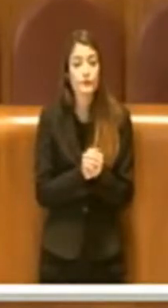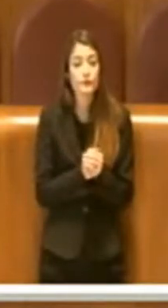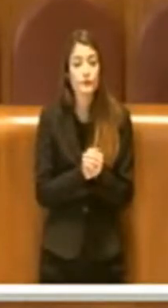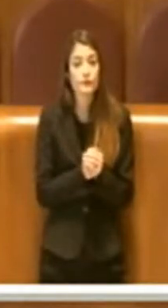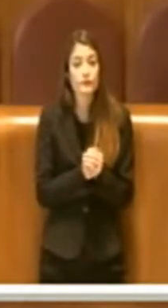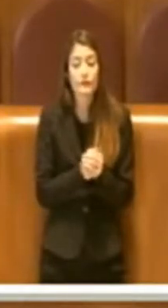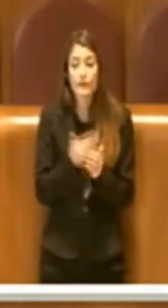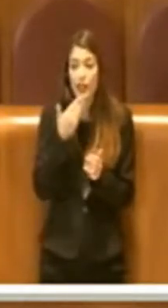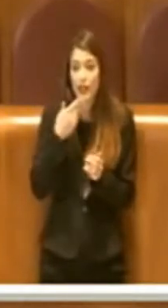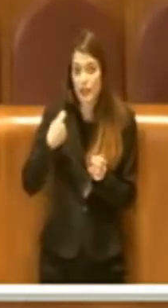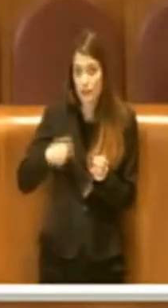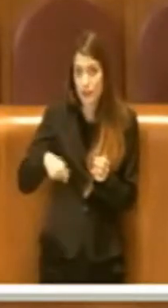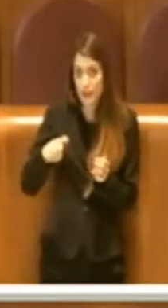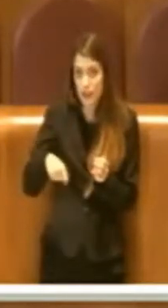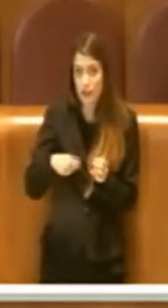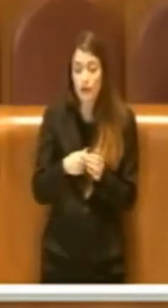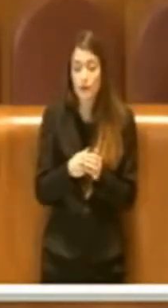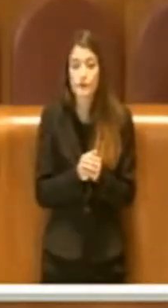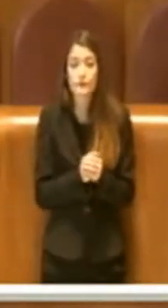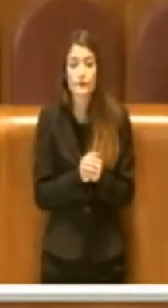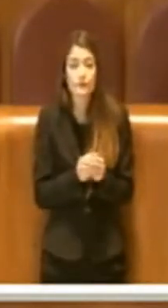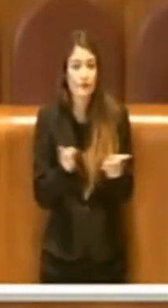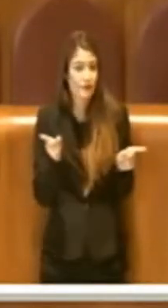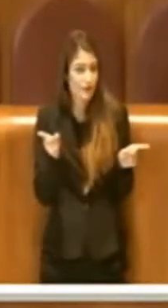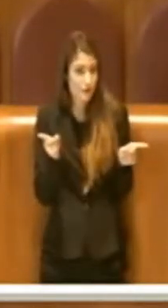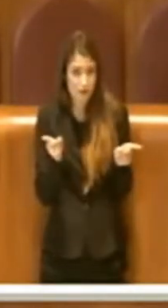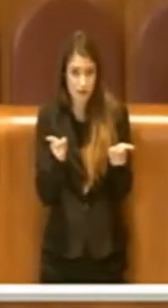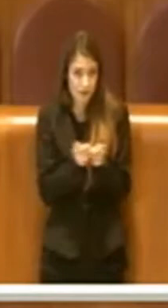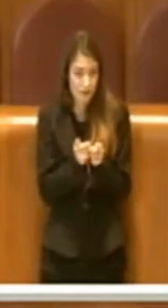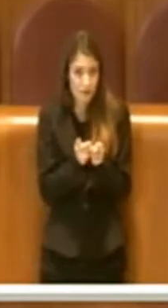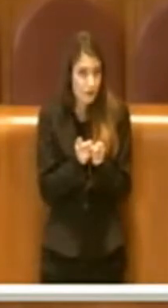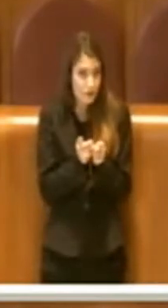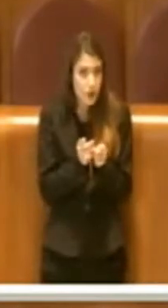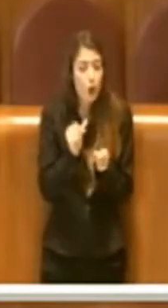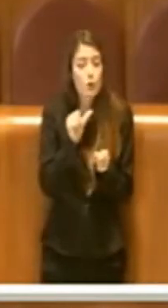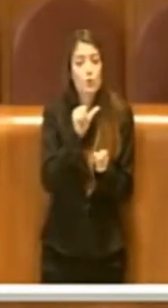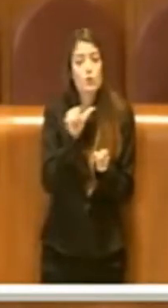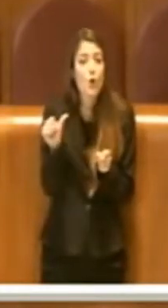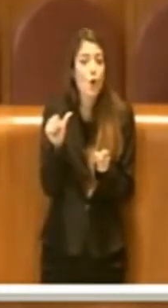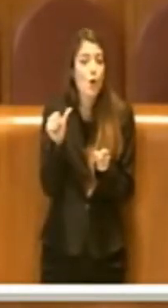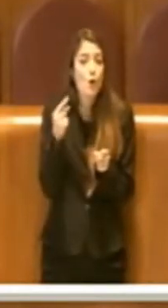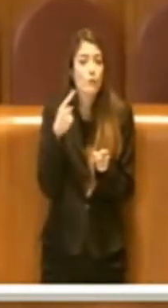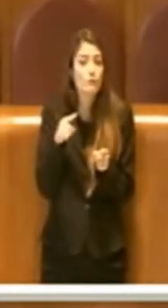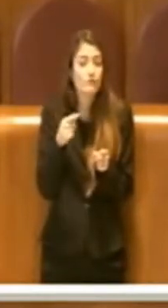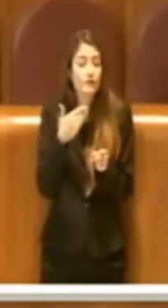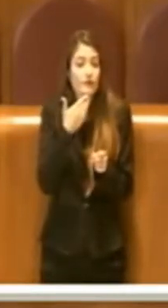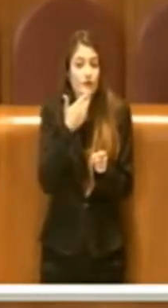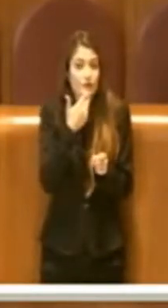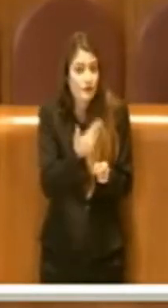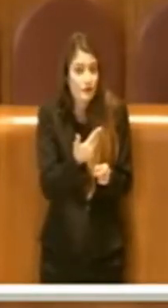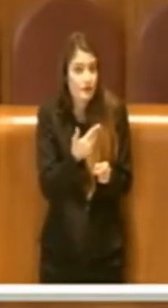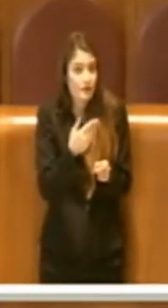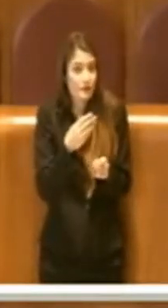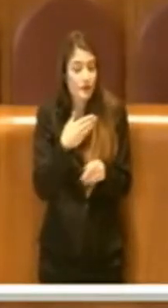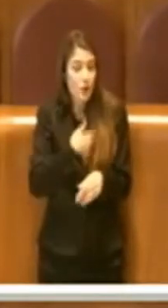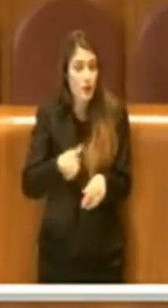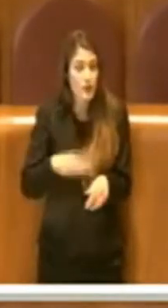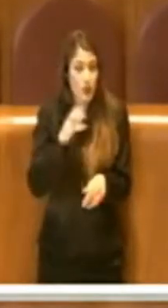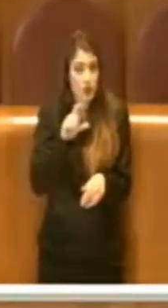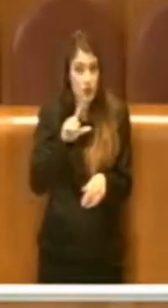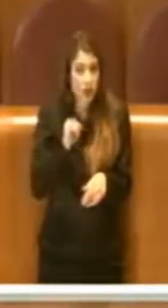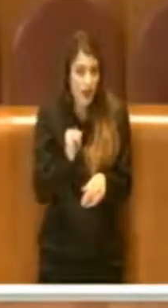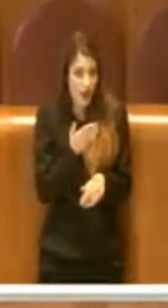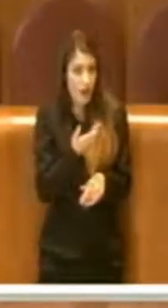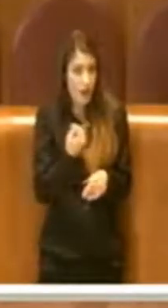Grazie Presidente, brevemente solo per ringraziare la consigliera Celli per aver portato questa